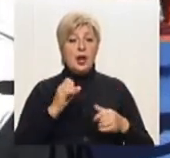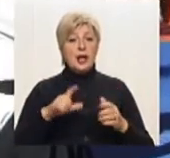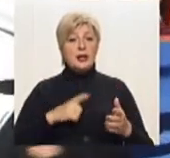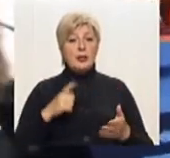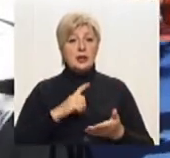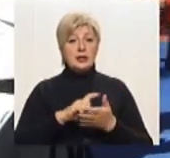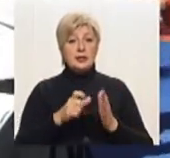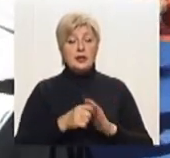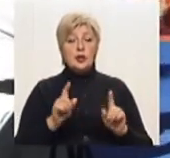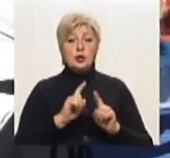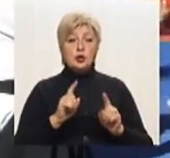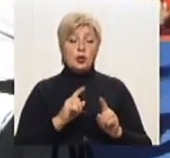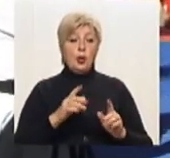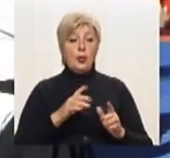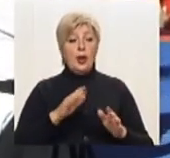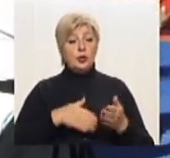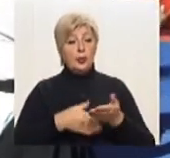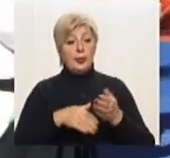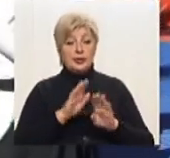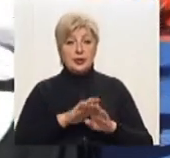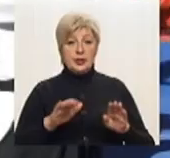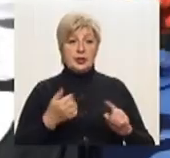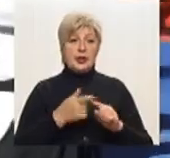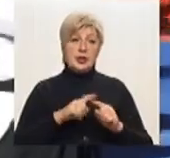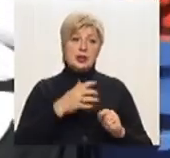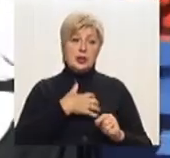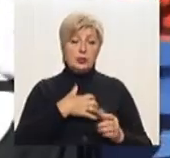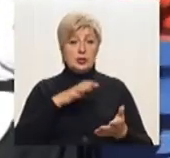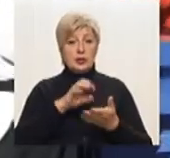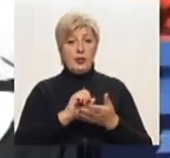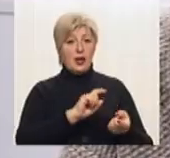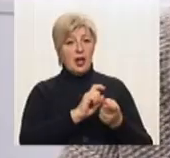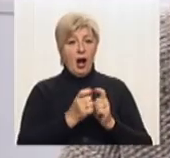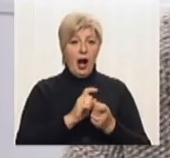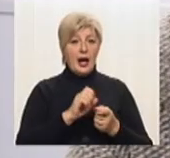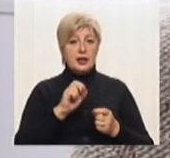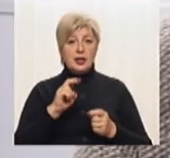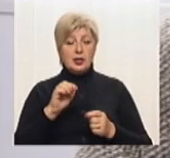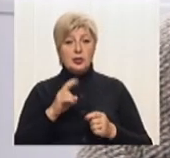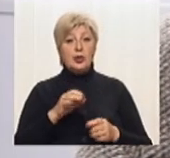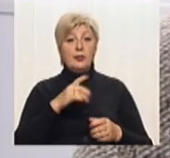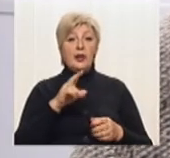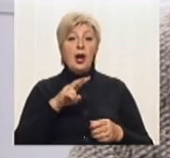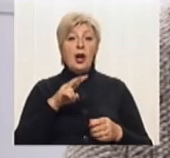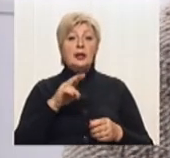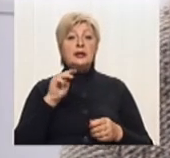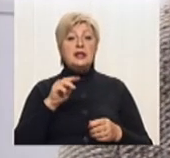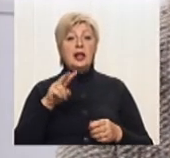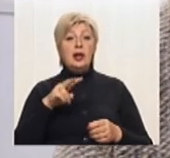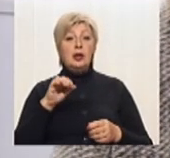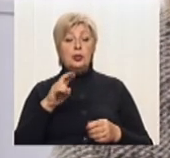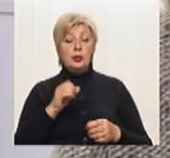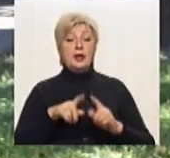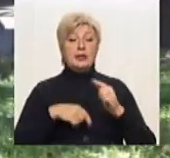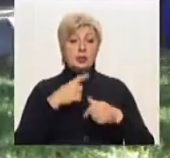дітям, які хочуть розпочати займатися Айкідо, щоб вони спробували себе в цьому. Як зазначила Тетяна Люлька, в наступному році